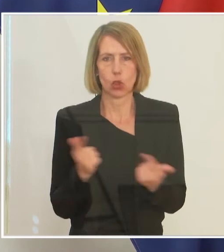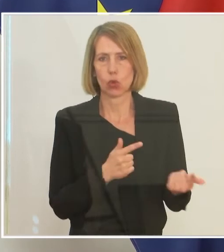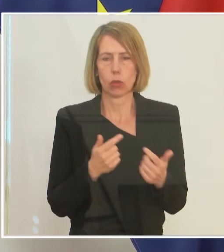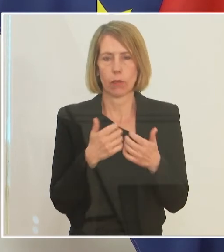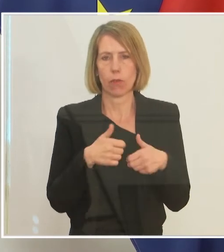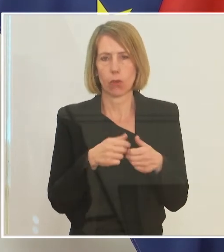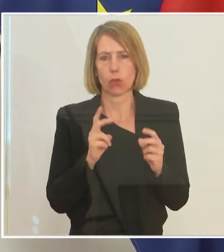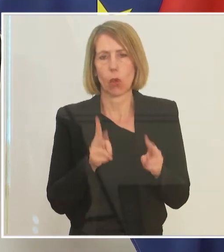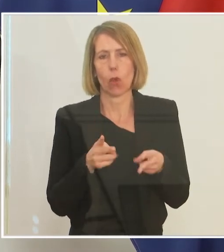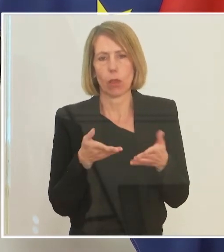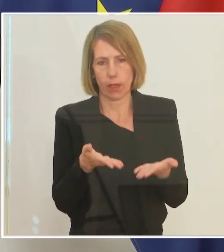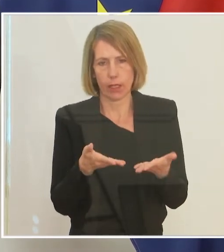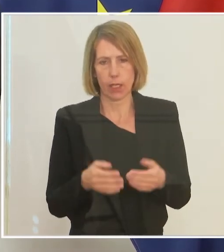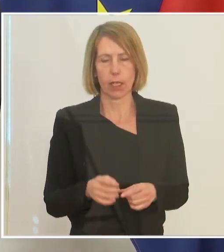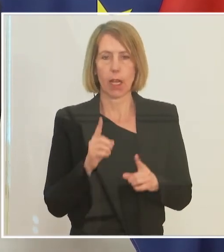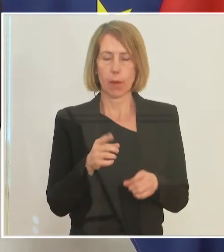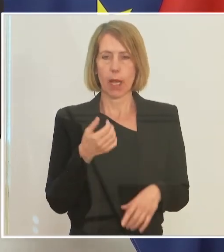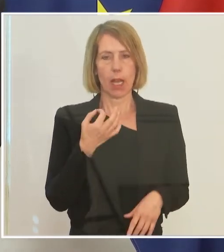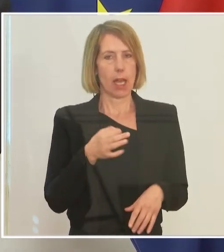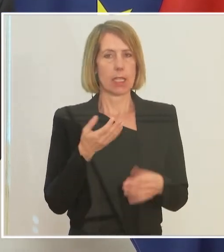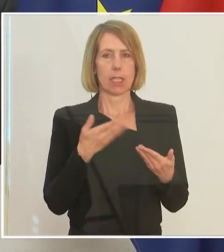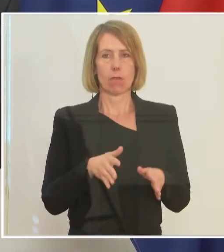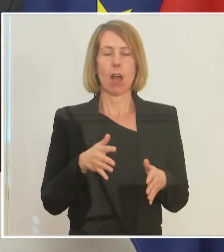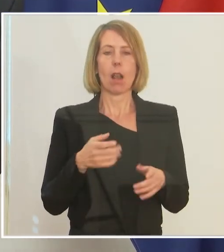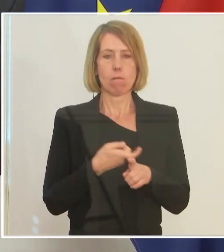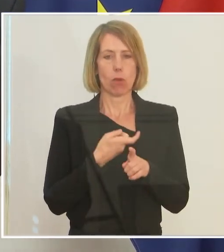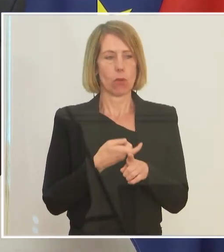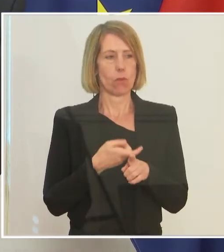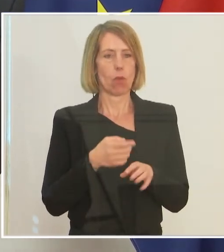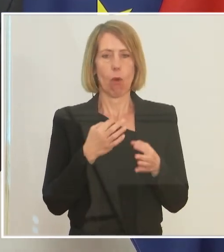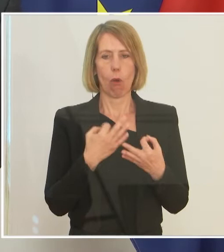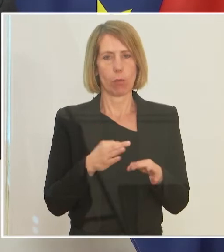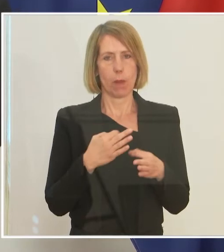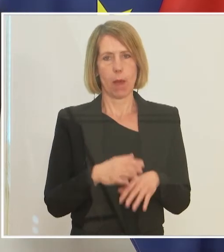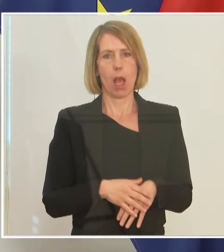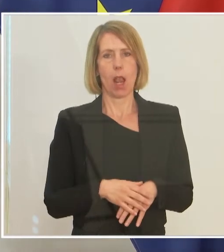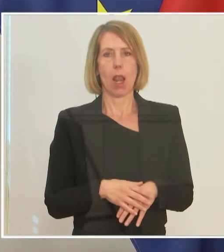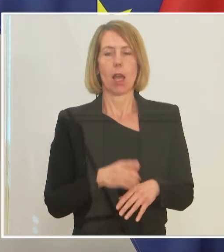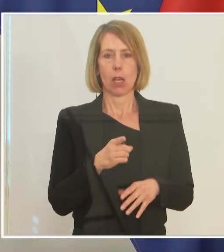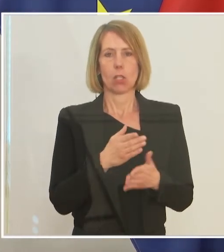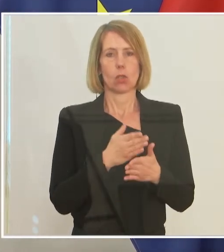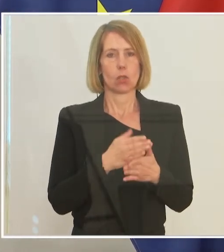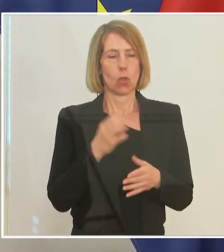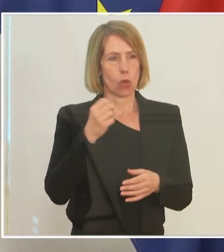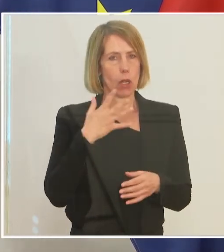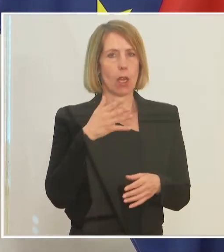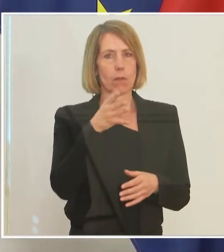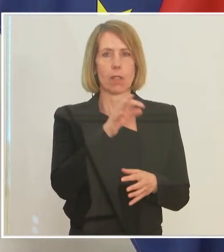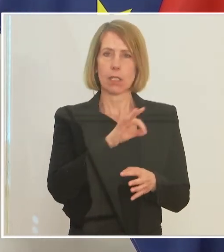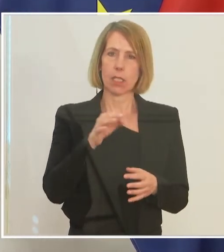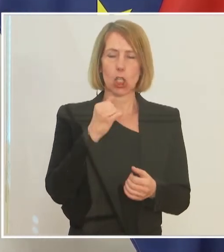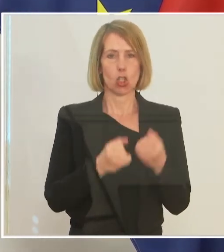können, aber letztendlich wäre eine Einzelfallprüfung, die vielleicht sogar idealerweise, ich habe mir schon klar, dass das sehr, sehr schwierig ist,